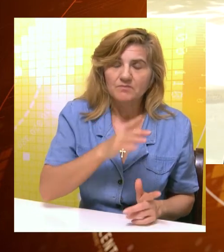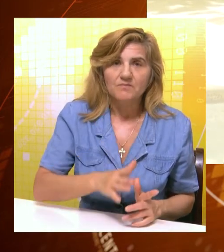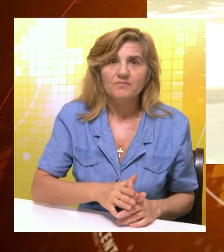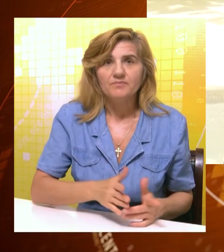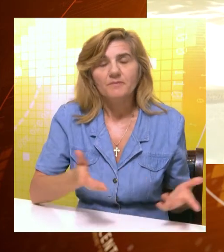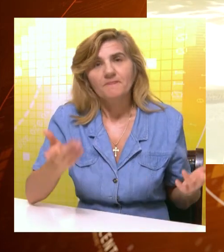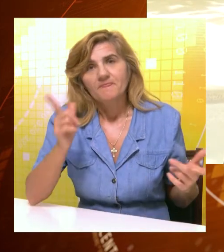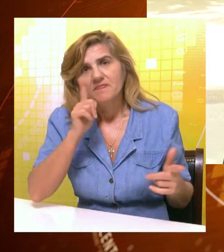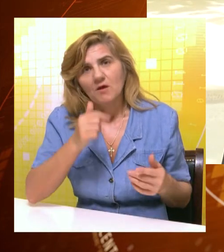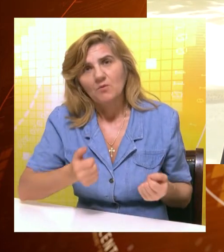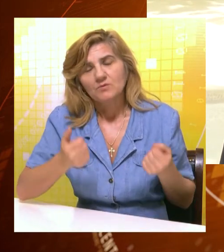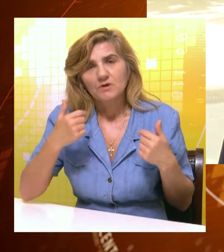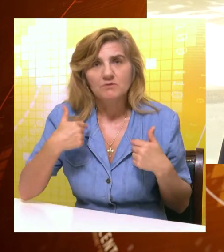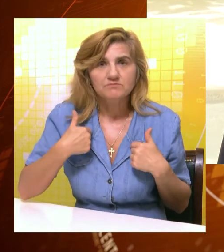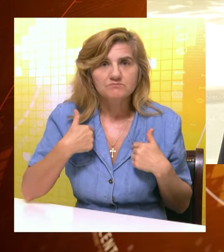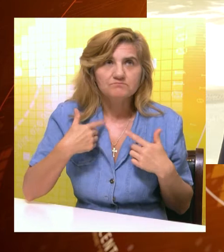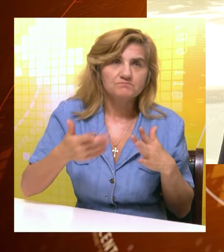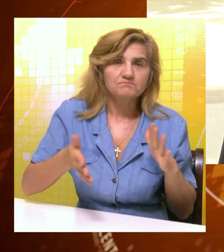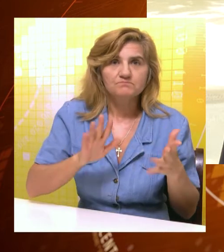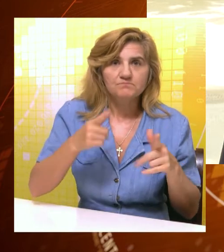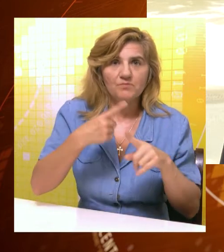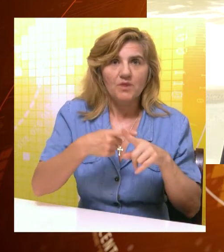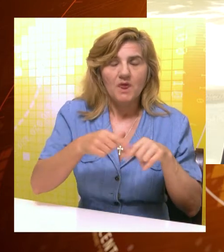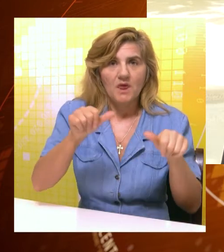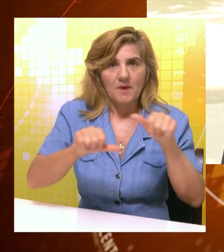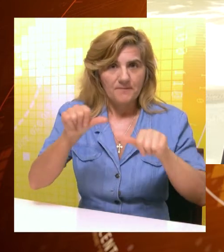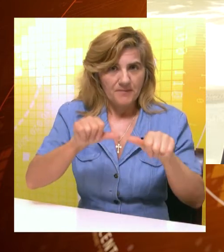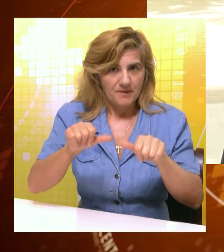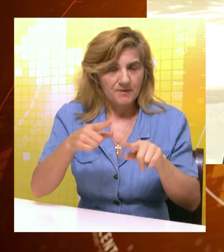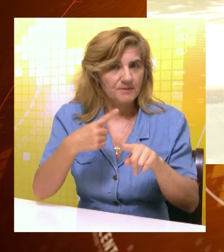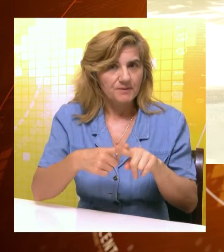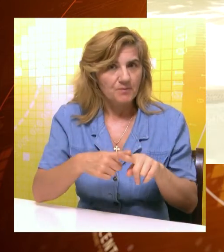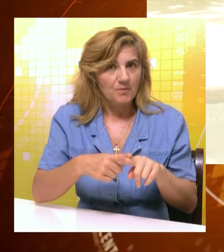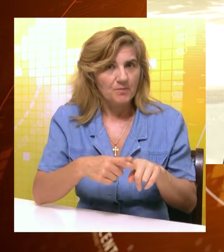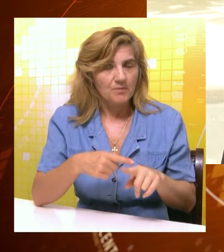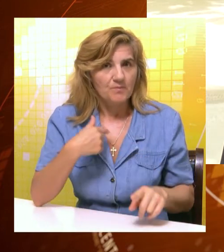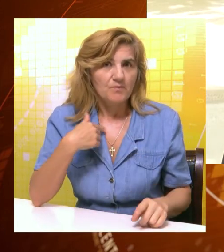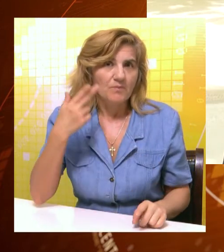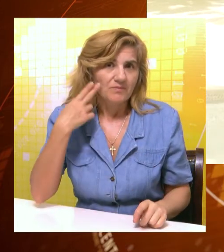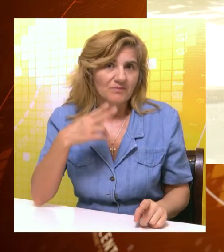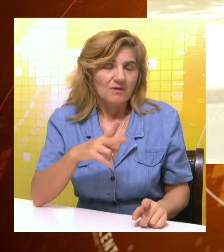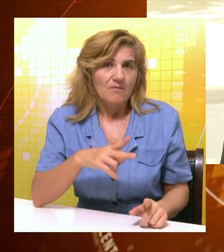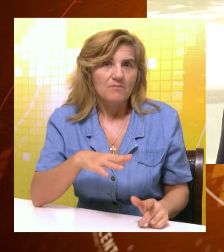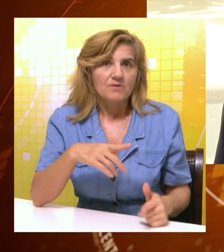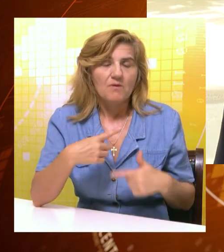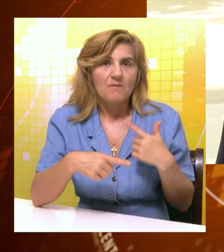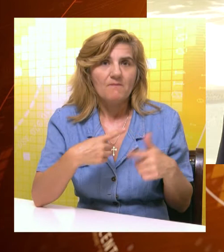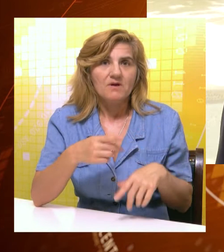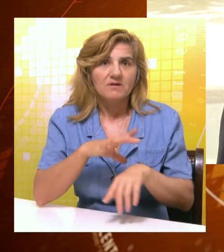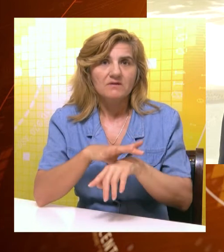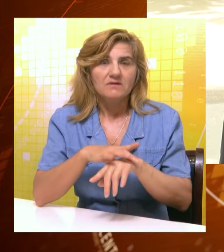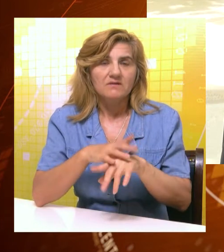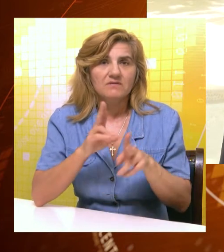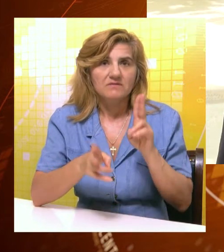inače, a najteže je hemija, zato što smo i menjali dosta